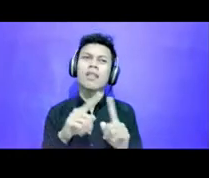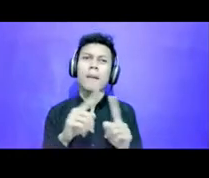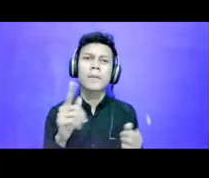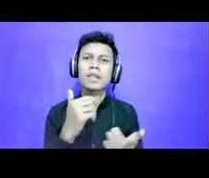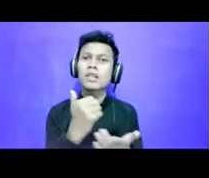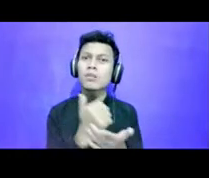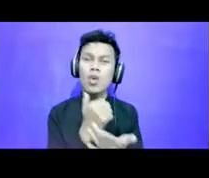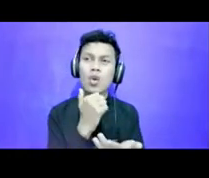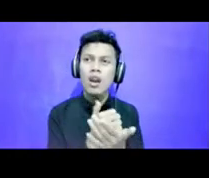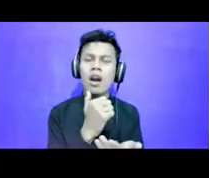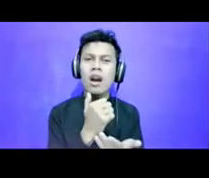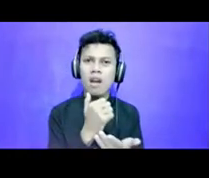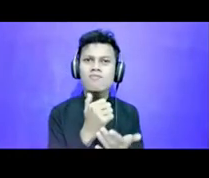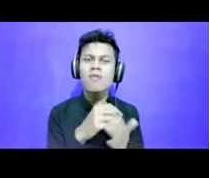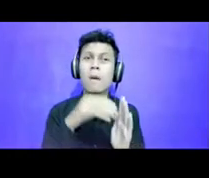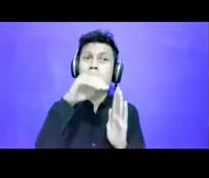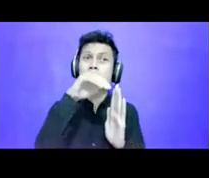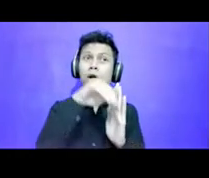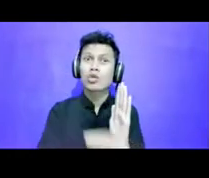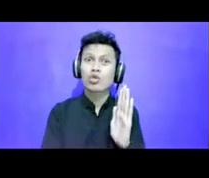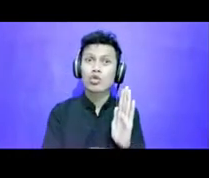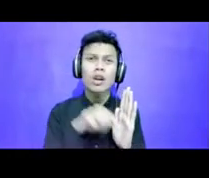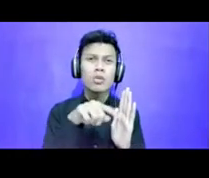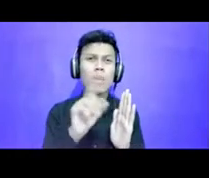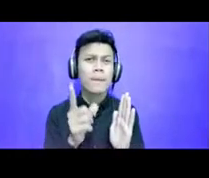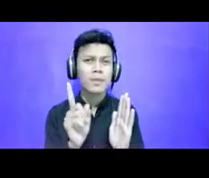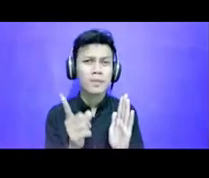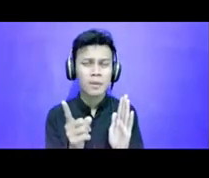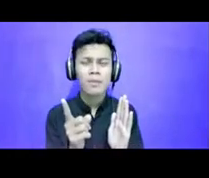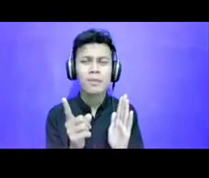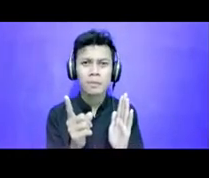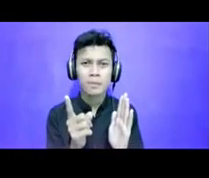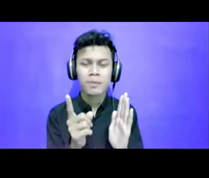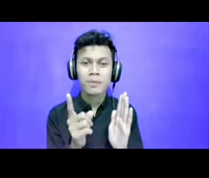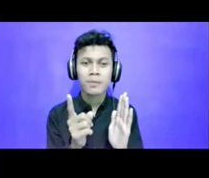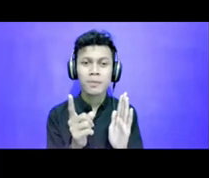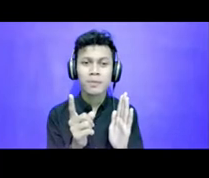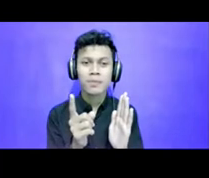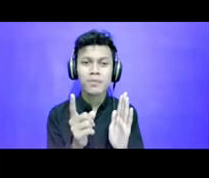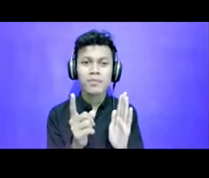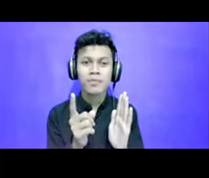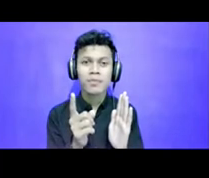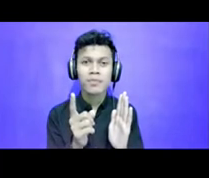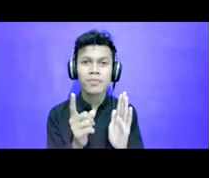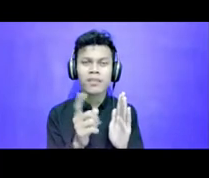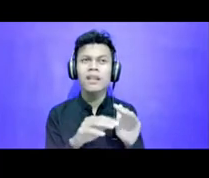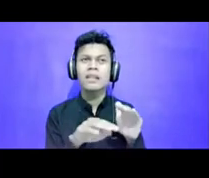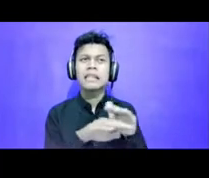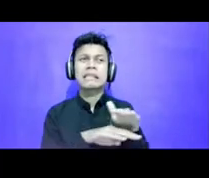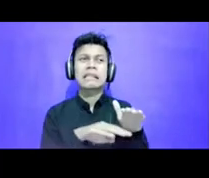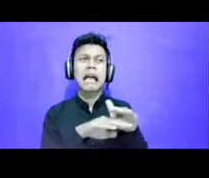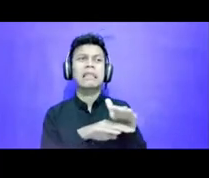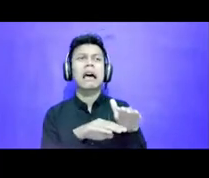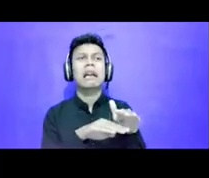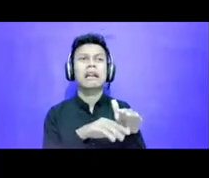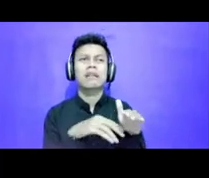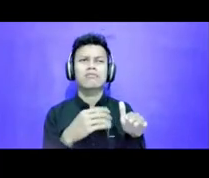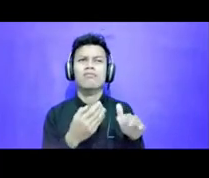Ternyata penurunannya diakibatkan Standar untuk mengukur kemiskinannya itu juga